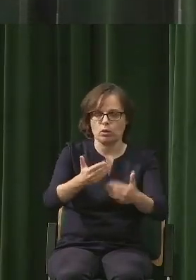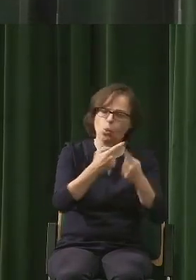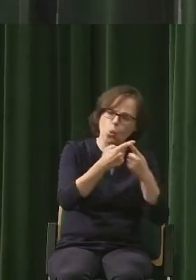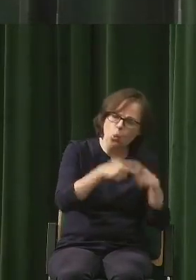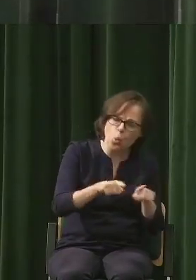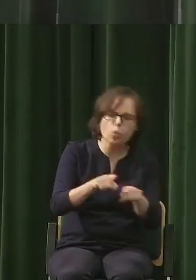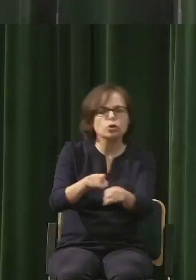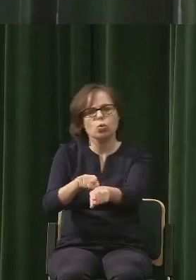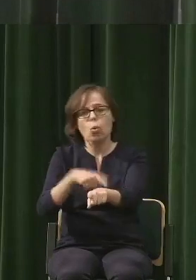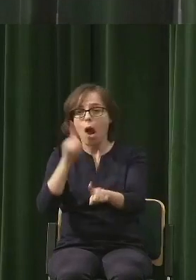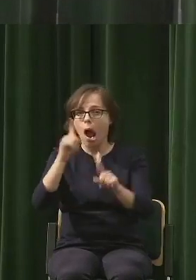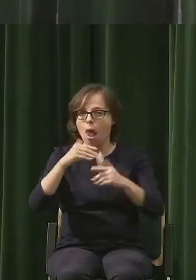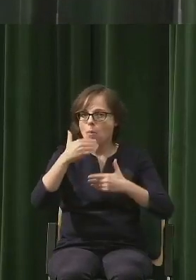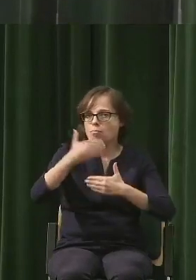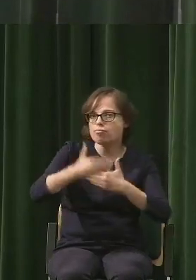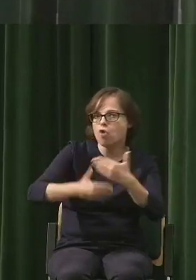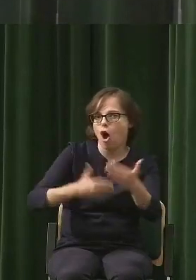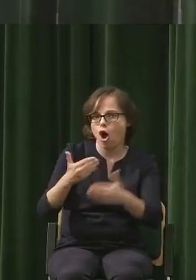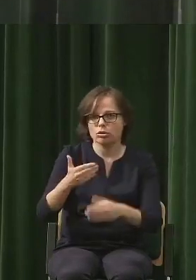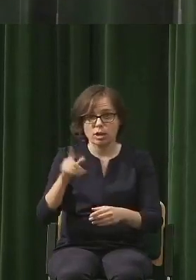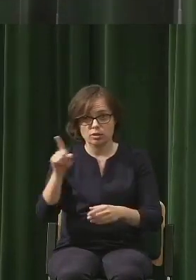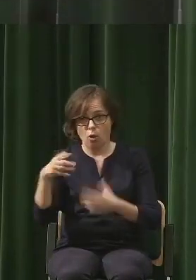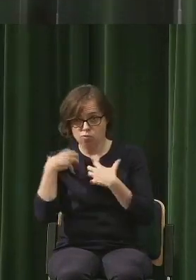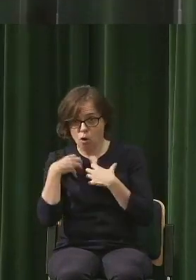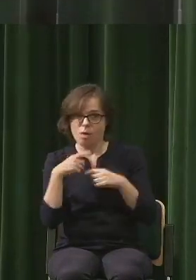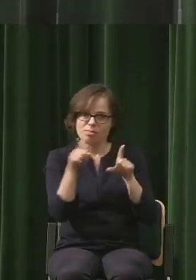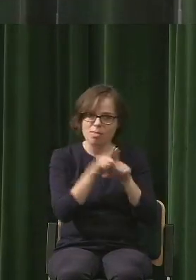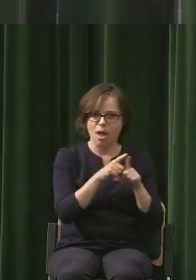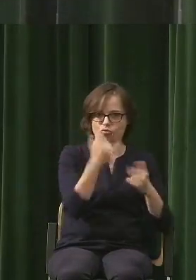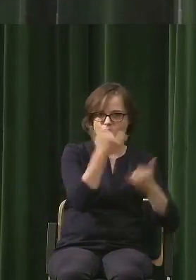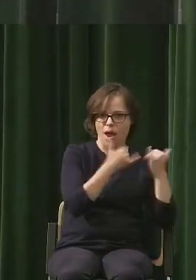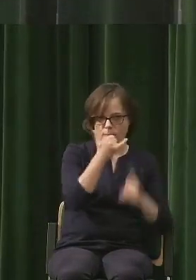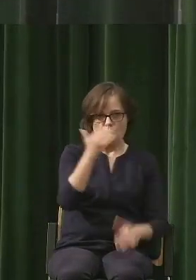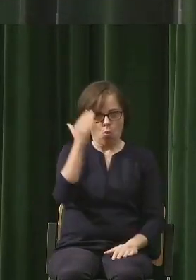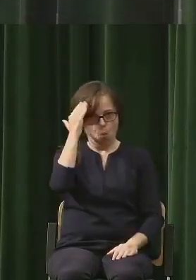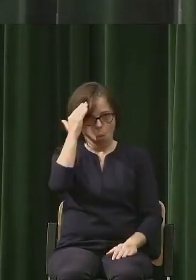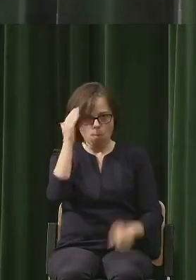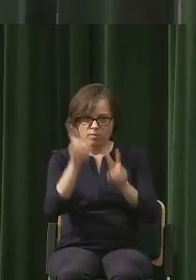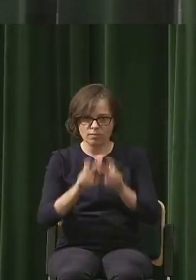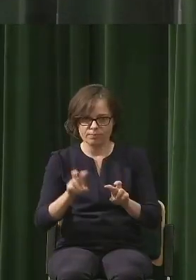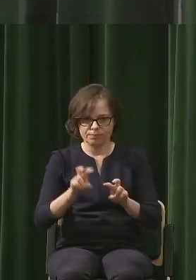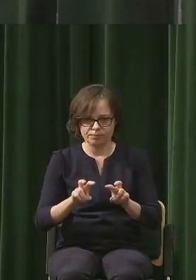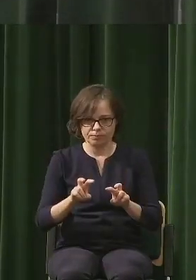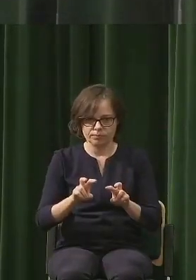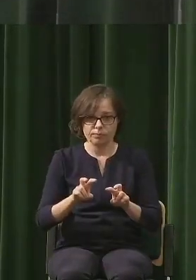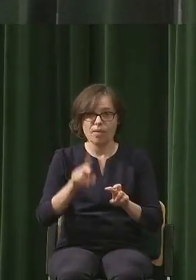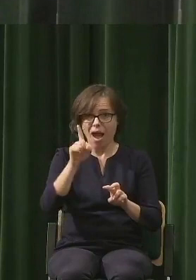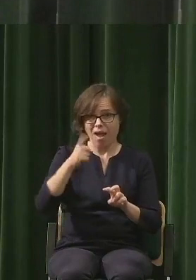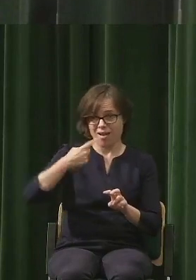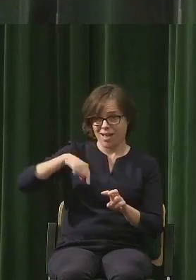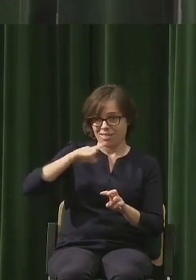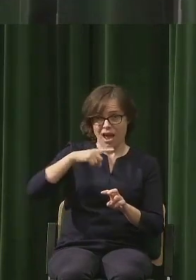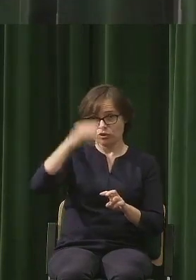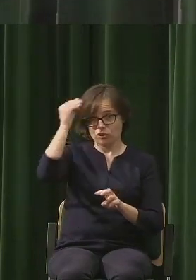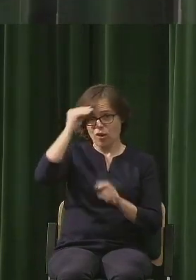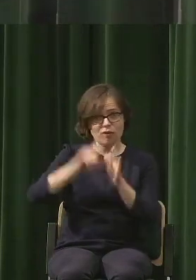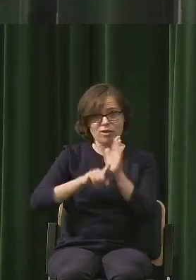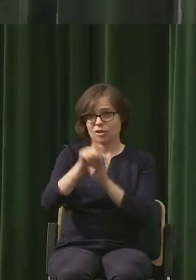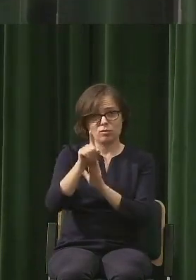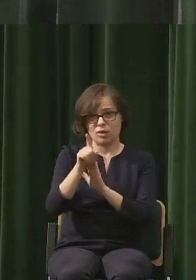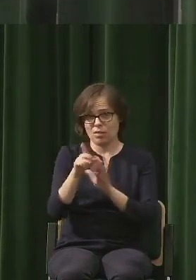Natomiast całe nasze kształcenie kompletnie to pomija. Jesteśmy uczeni prostych